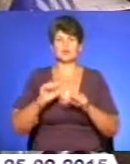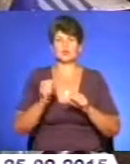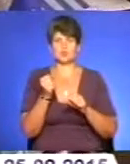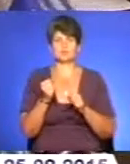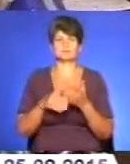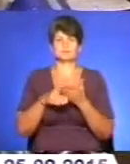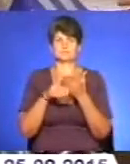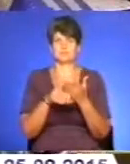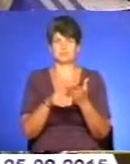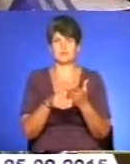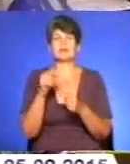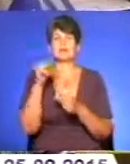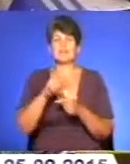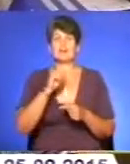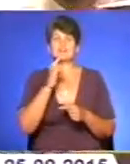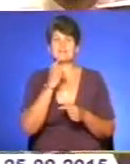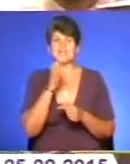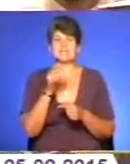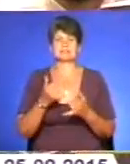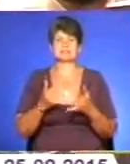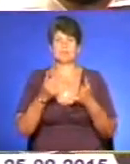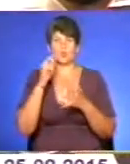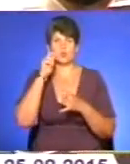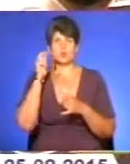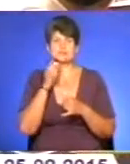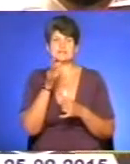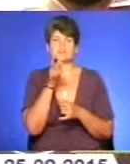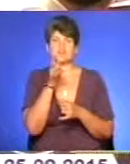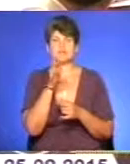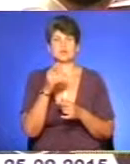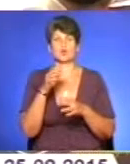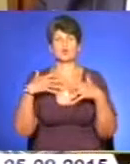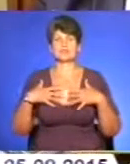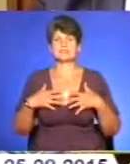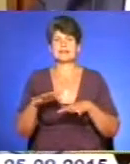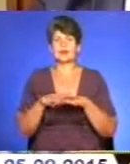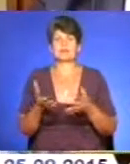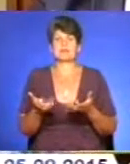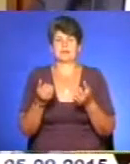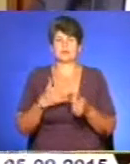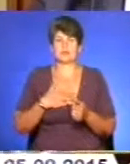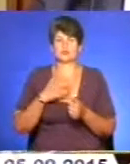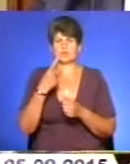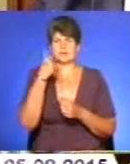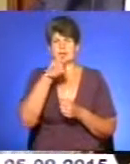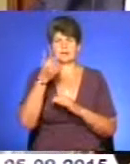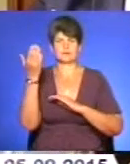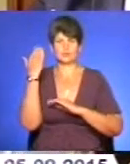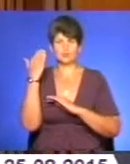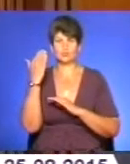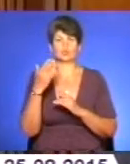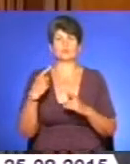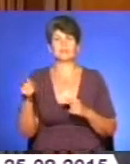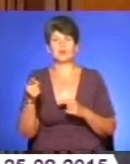на допомогу. Так у важкий для українців час грузинський народ підтримав нас. Ще рік тому між Тернопільщиною та